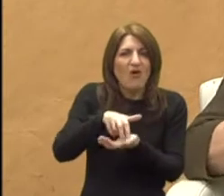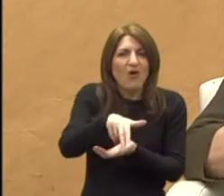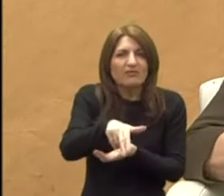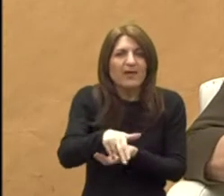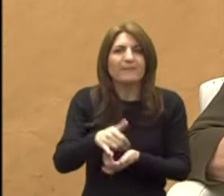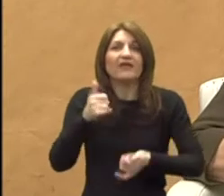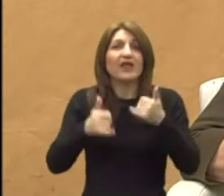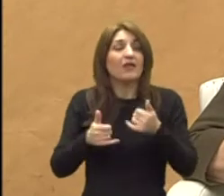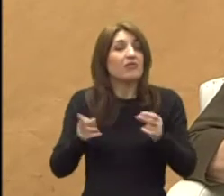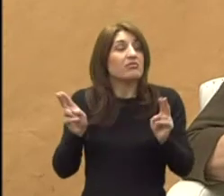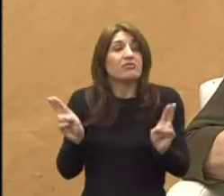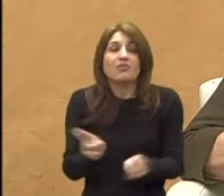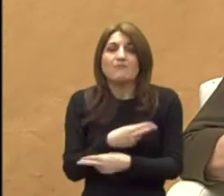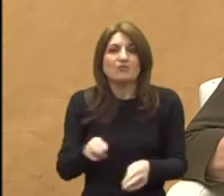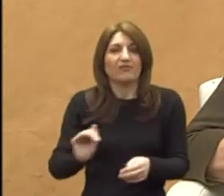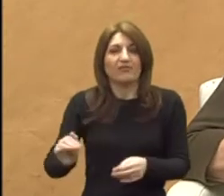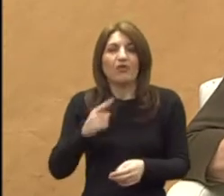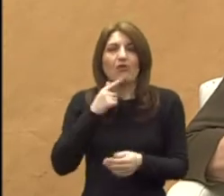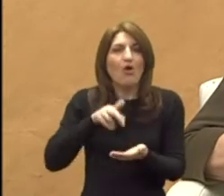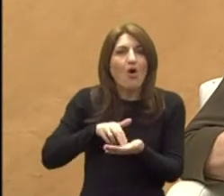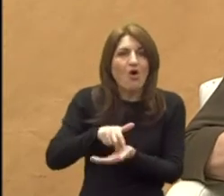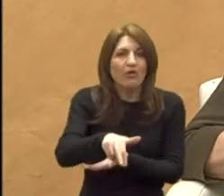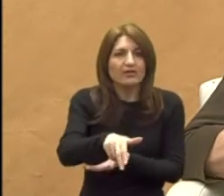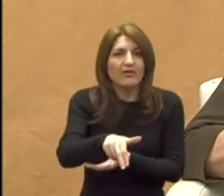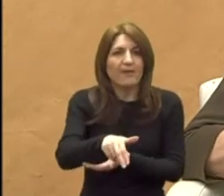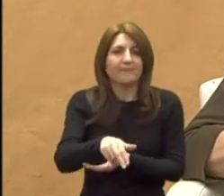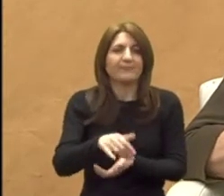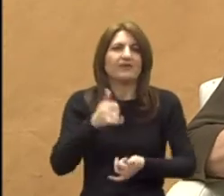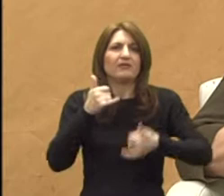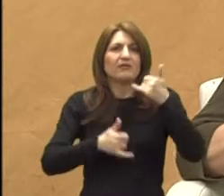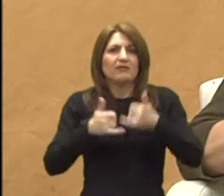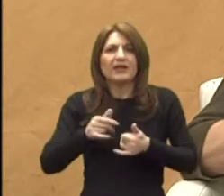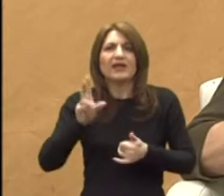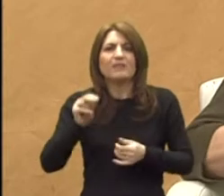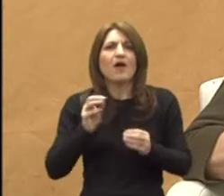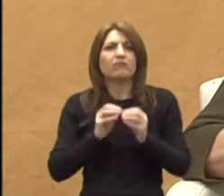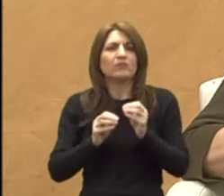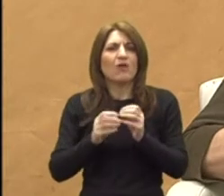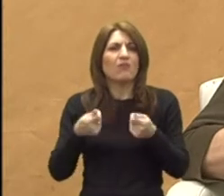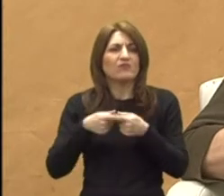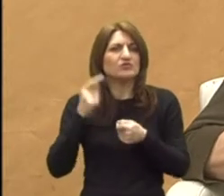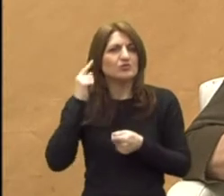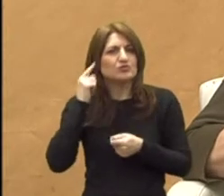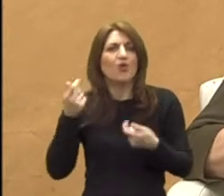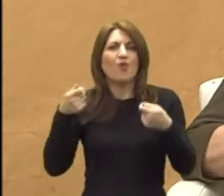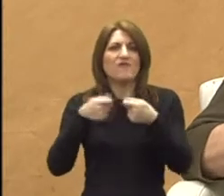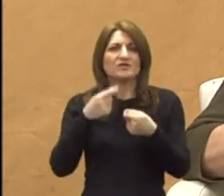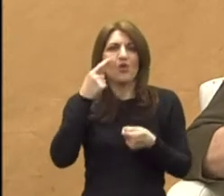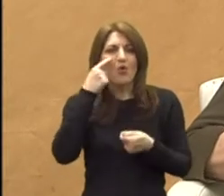ili se uopće ne kreću, ili imaju problema sluha, sluha, vida,